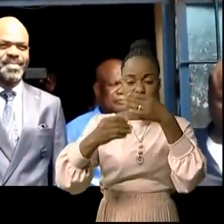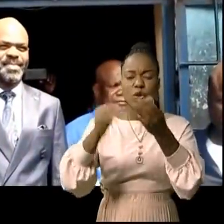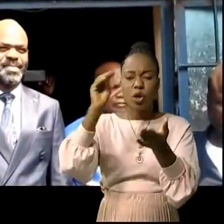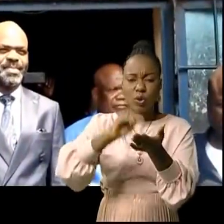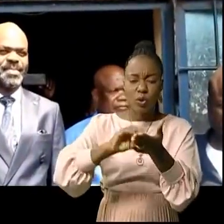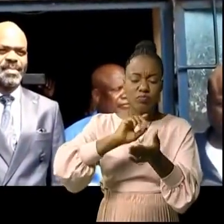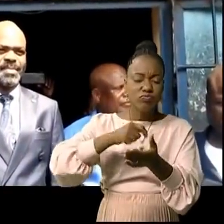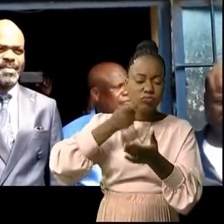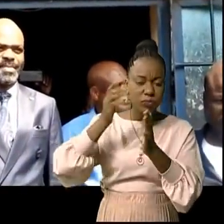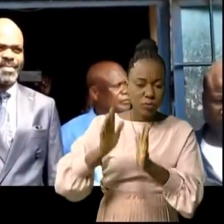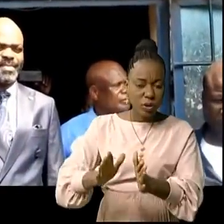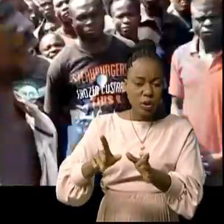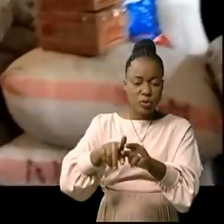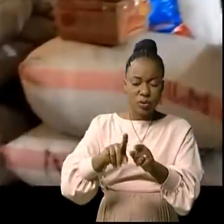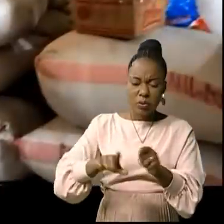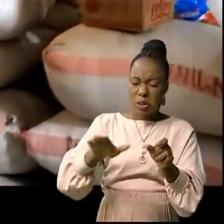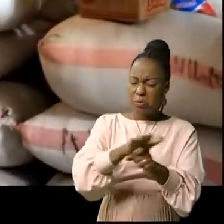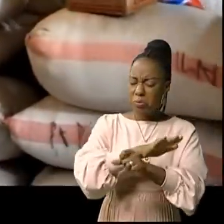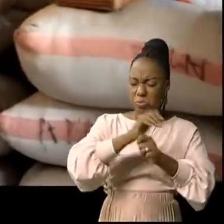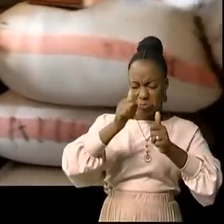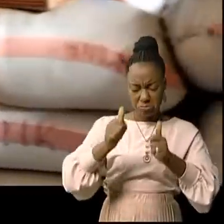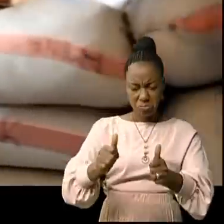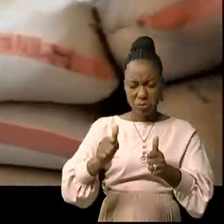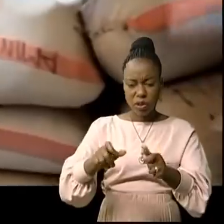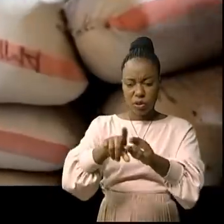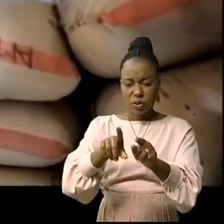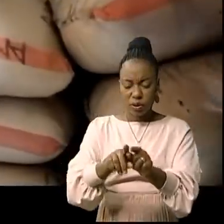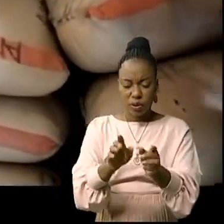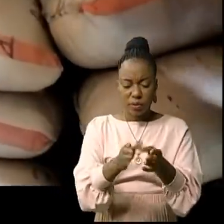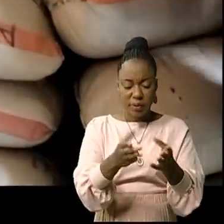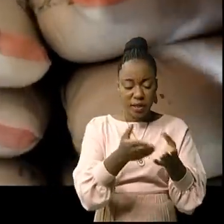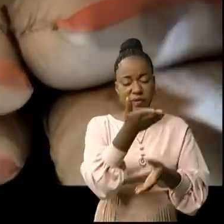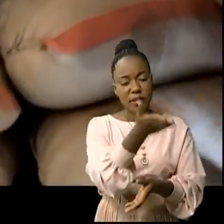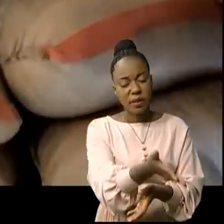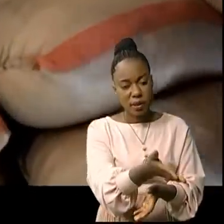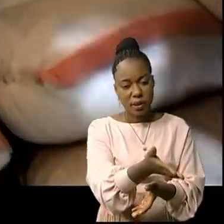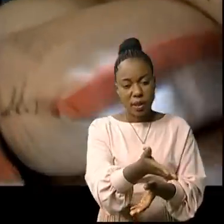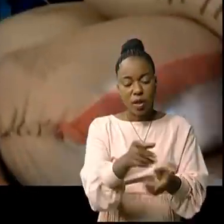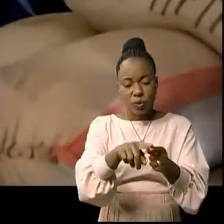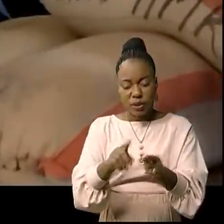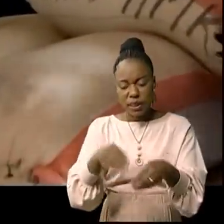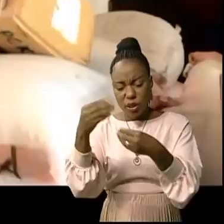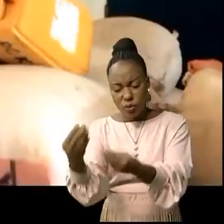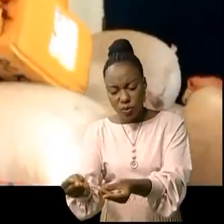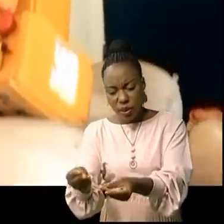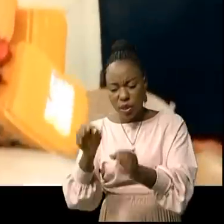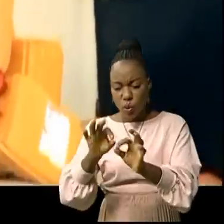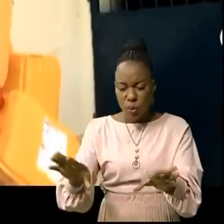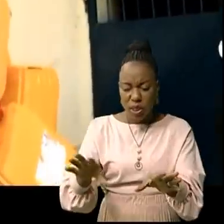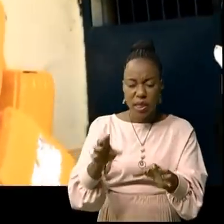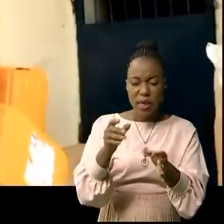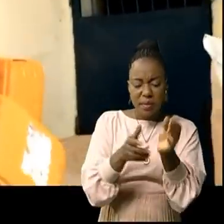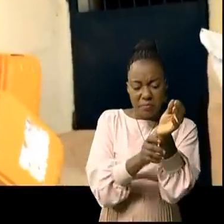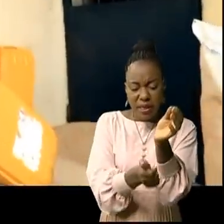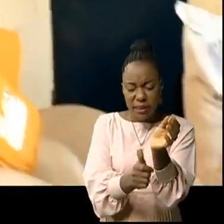réunissant toutes les conditions requises. Un lot important de vivre composait essentiellement de la farine de maïs, du haricot, d'huile végétale et